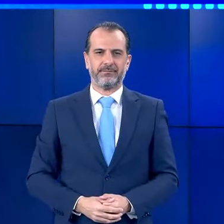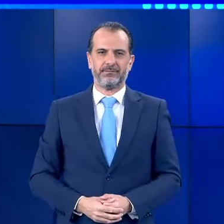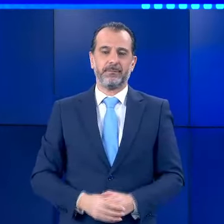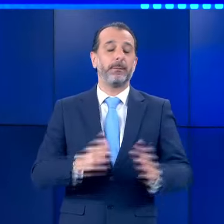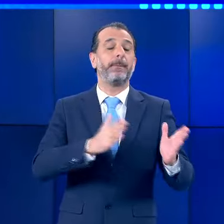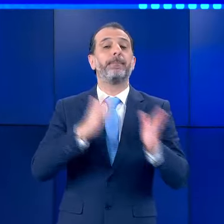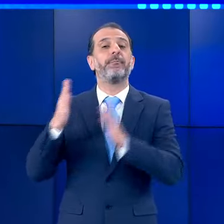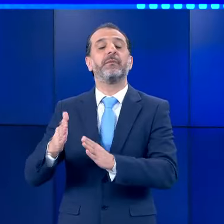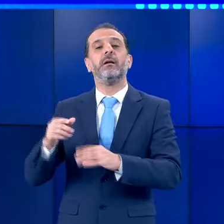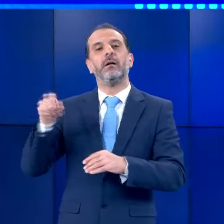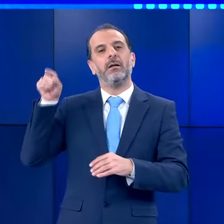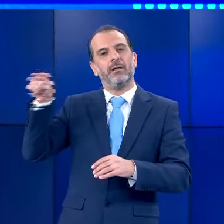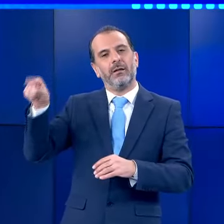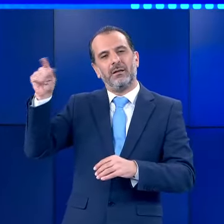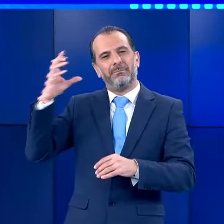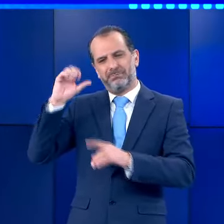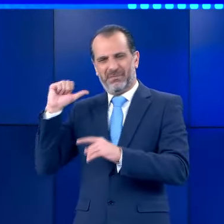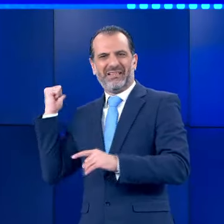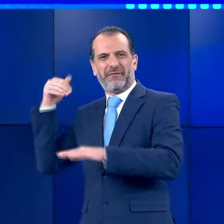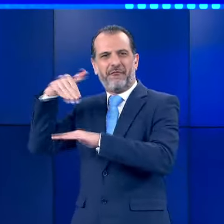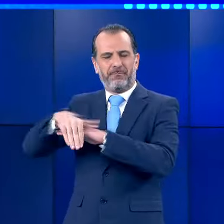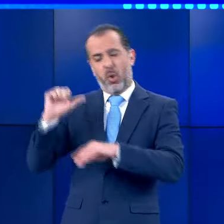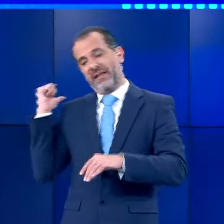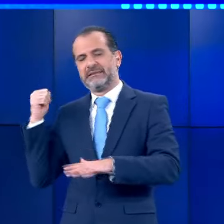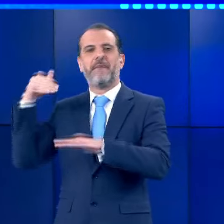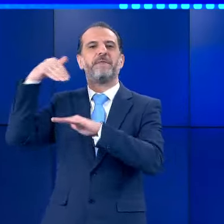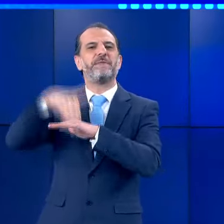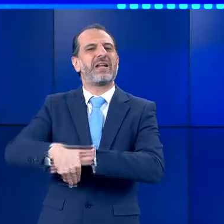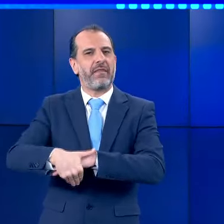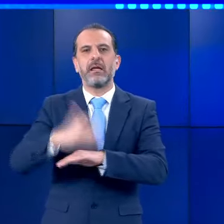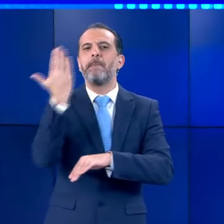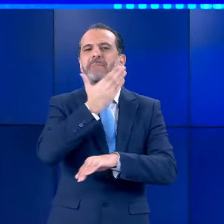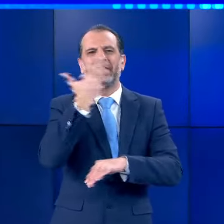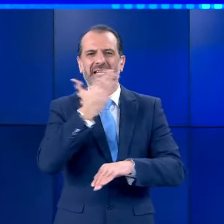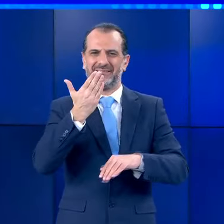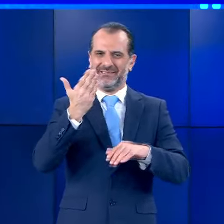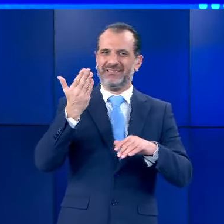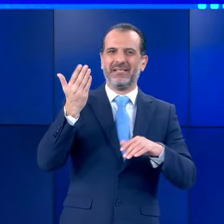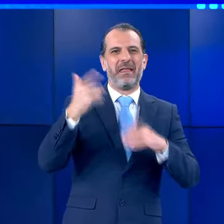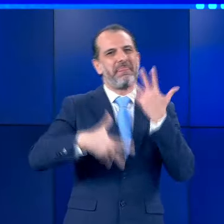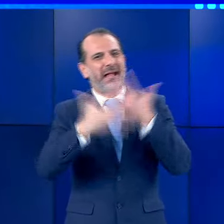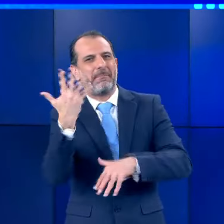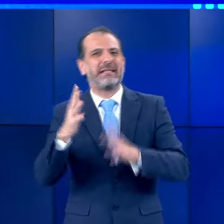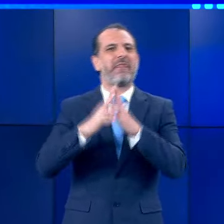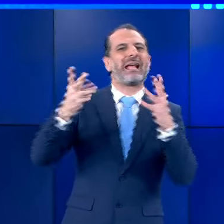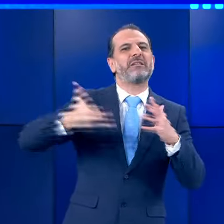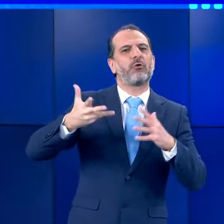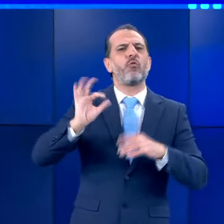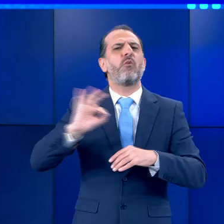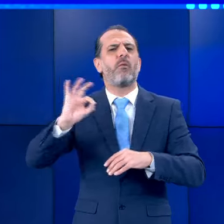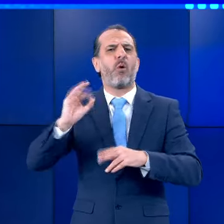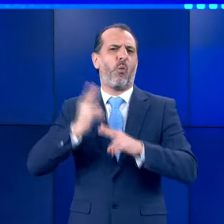Στον Ισαγγελέα οδηγήθηκε ο υπεύθυνος του κλαμπ Στηλεοφόρο Βουλιαγμένης, όπου μαθητές 15-17 ετών κατανάλωσαν αλκοόλ και